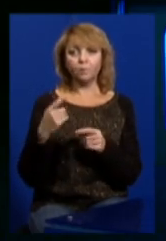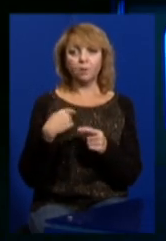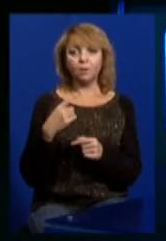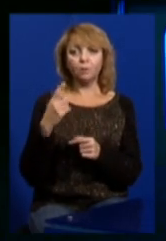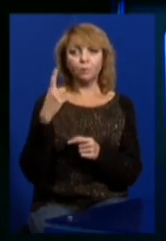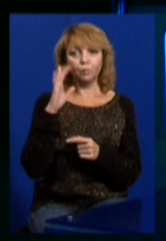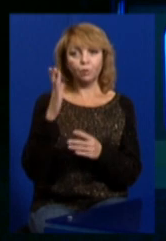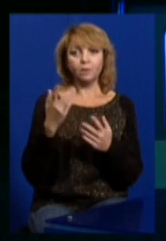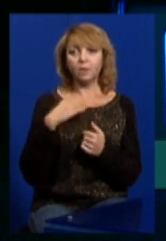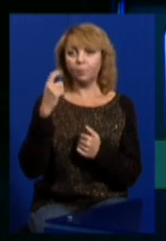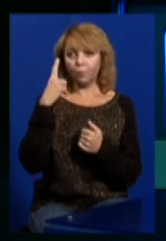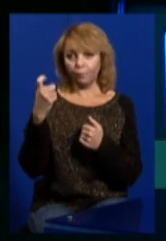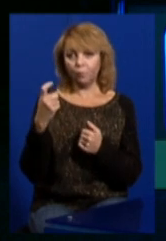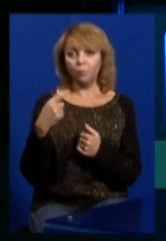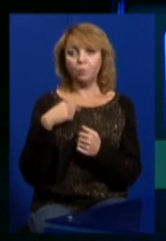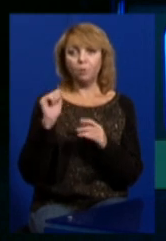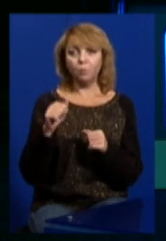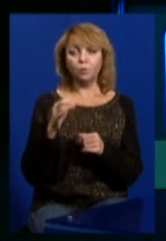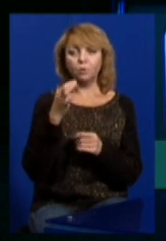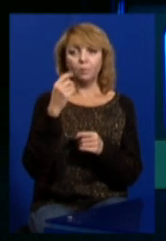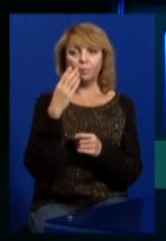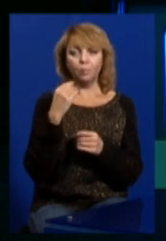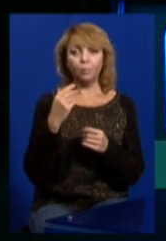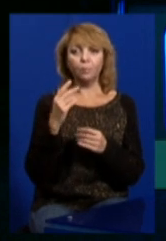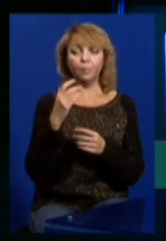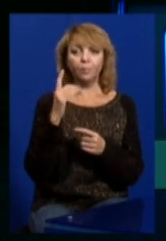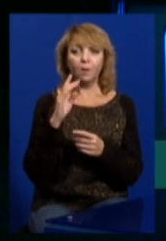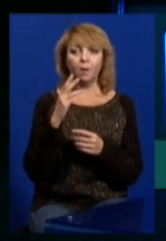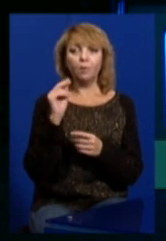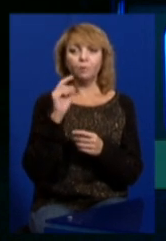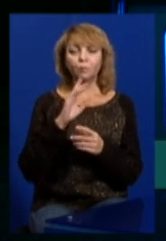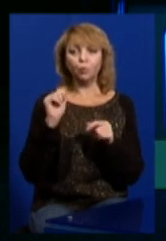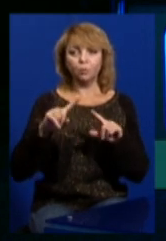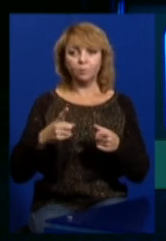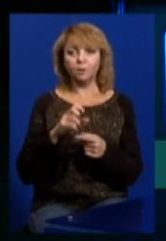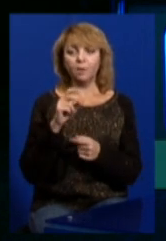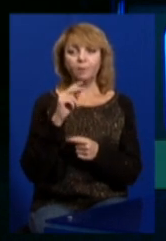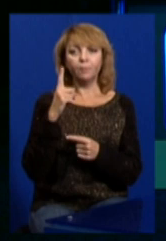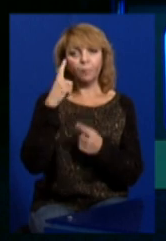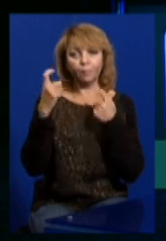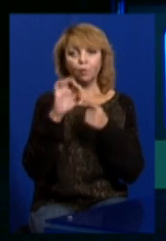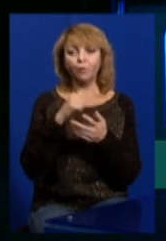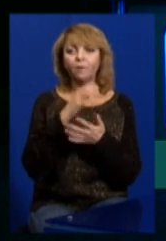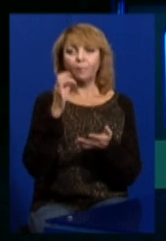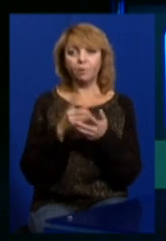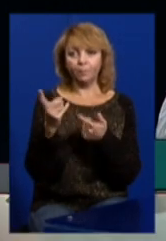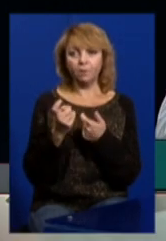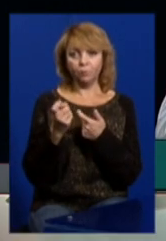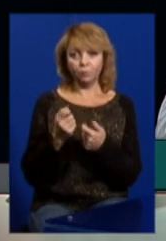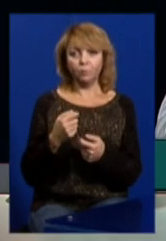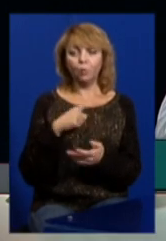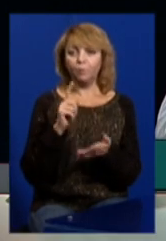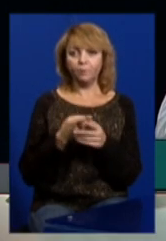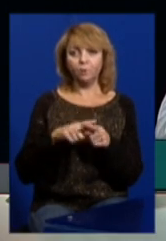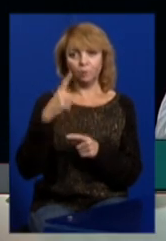я не повідомлю, мене може бути притягнуто за неповідомлення до відповідальності. Навіть так? Так. Я зобов